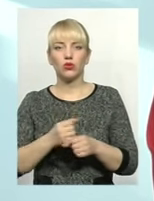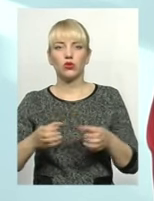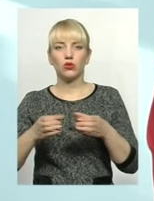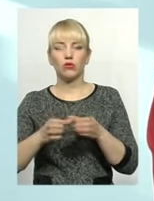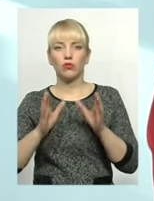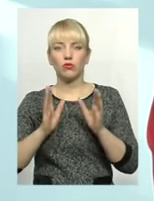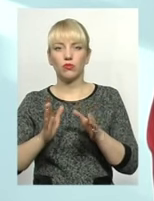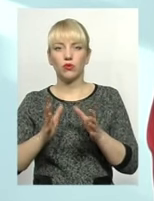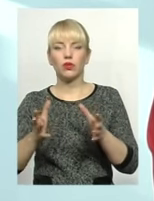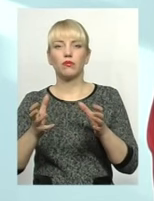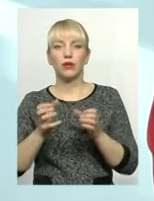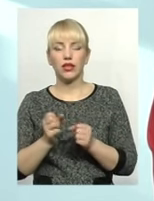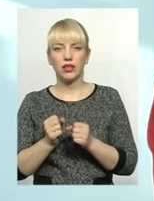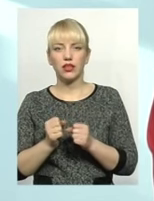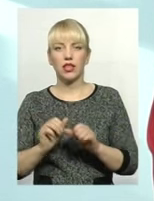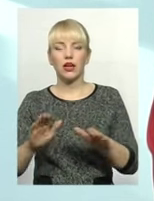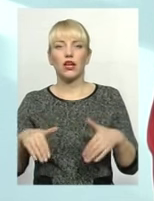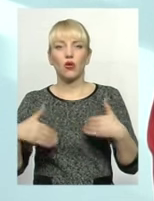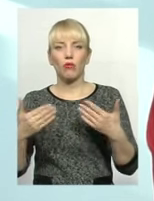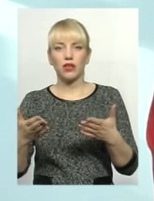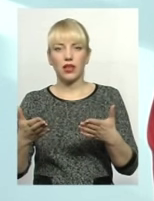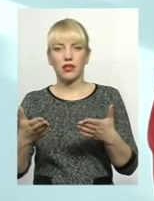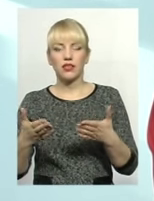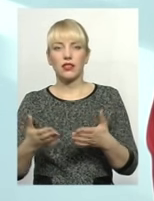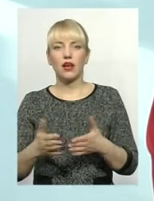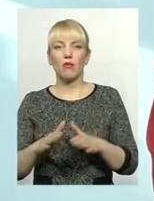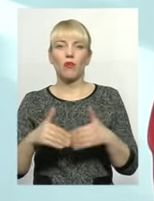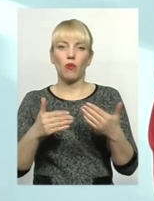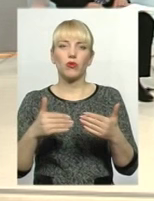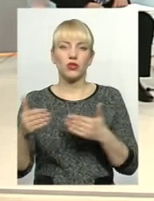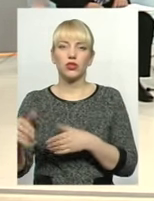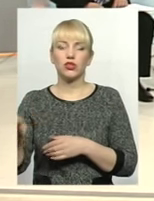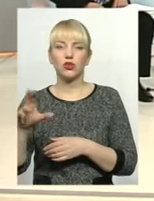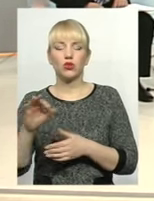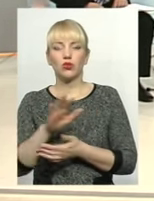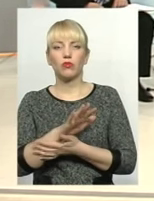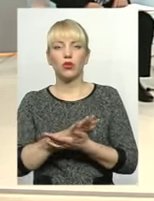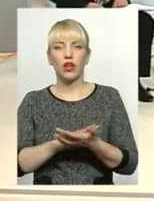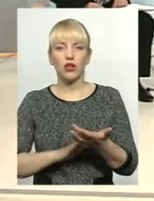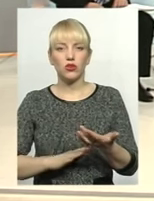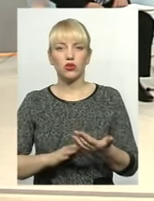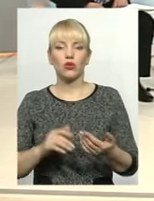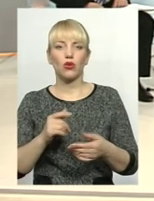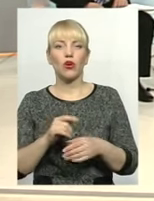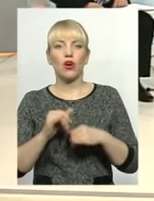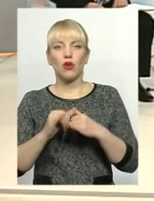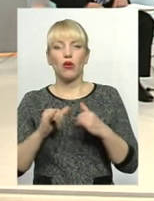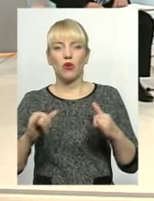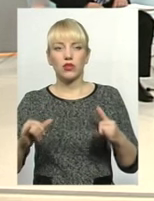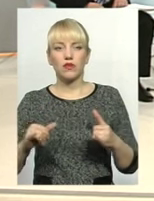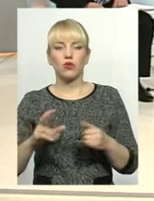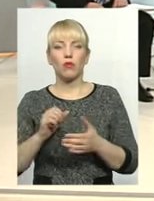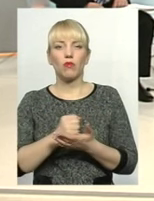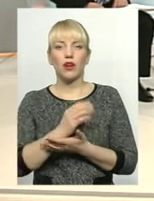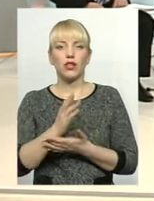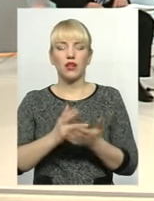прийняті, скажімо так, рекомендації, пропозиції щодо подальшого плану розвитку у мережі навчальних